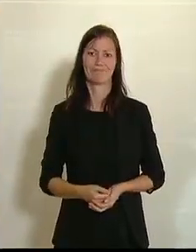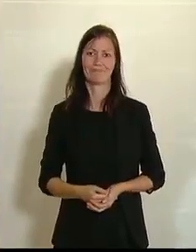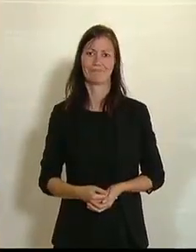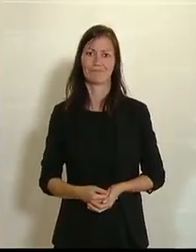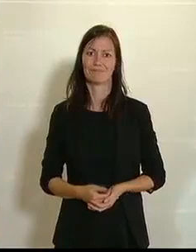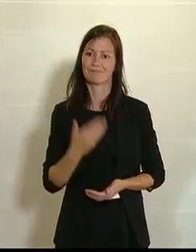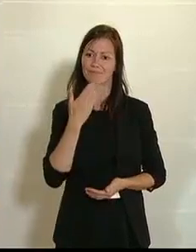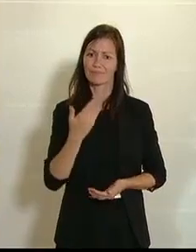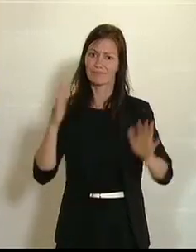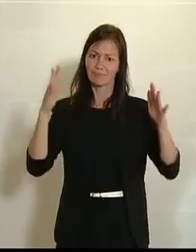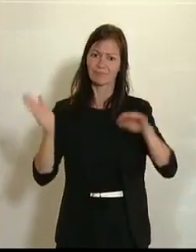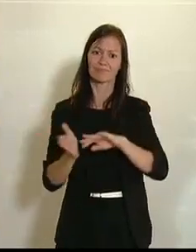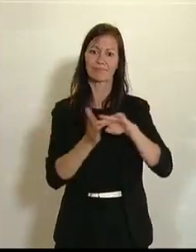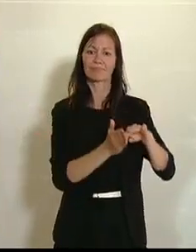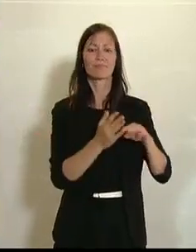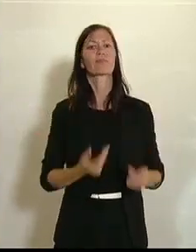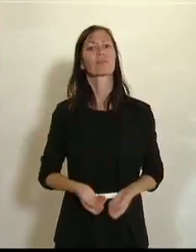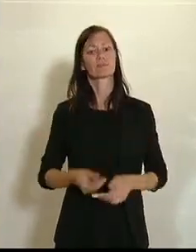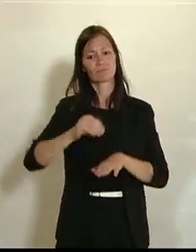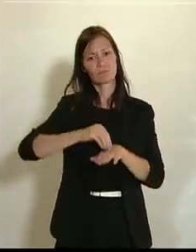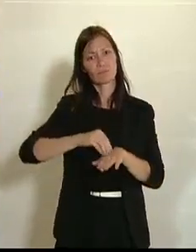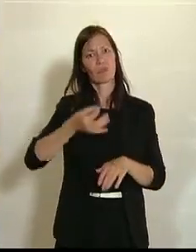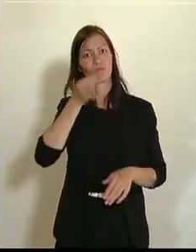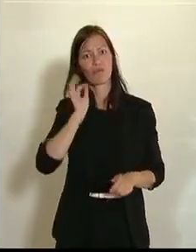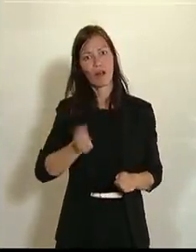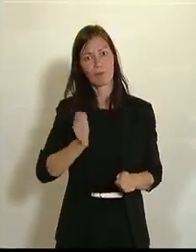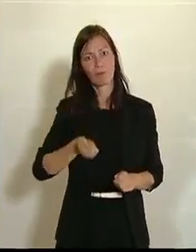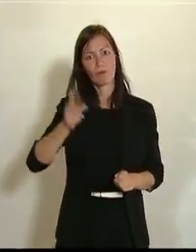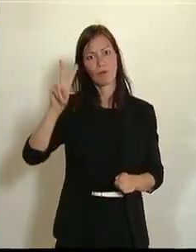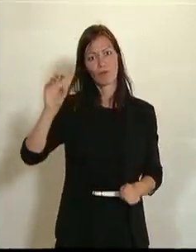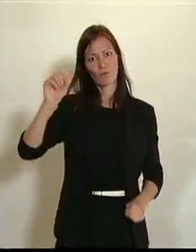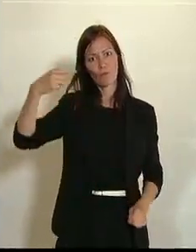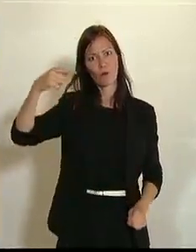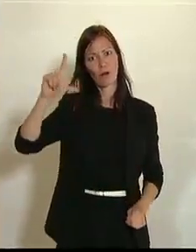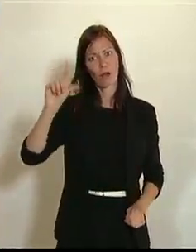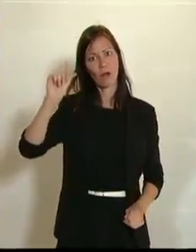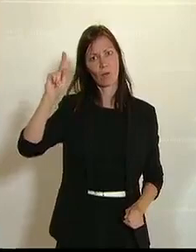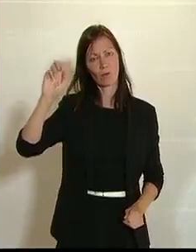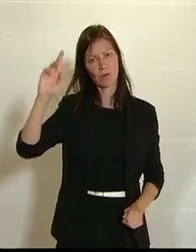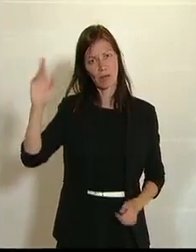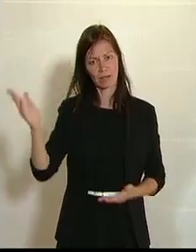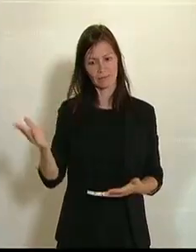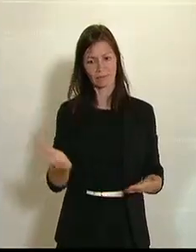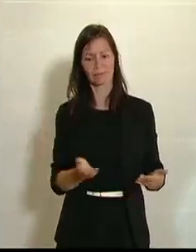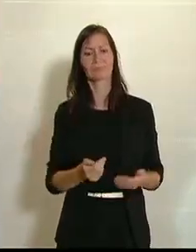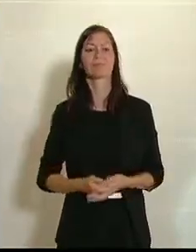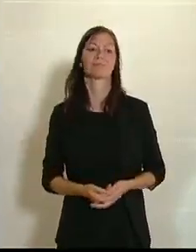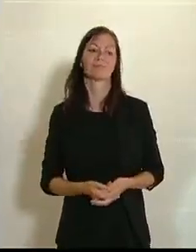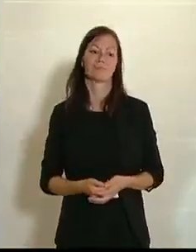Sagt Carlos Kainz von der FPÖ, die Verwendung von Glyphosat sei zu verbieten. In Österreich ist gelange über Unwege in den menschlichen Körper, sagt